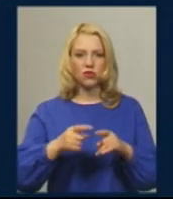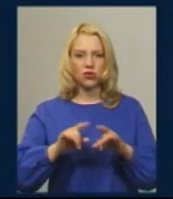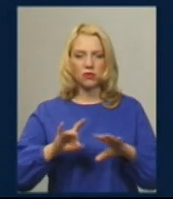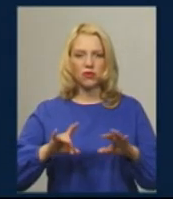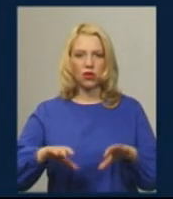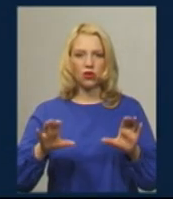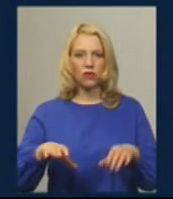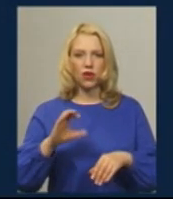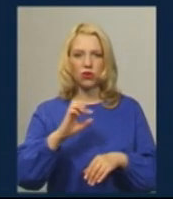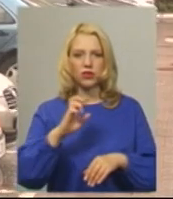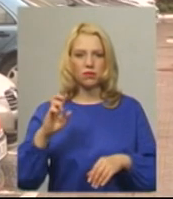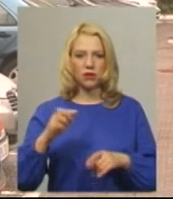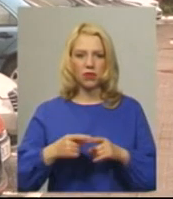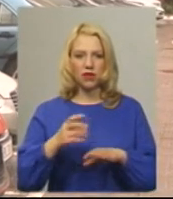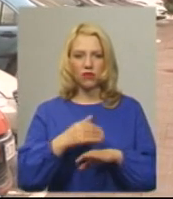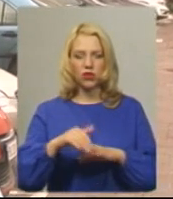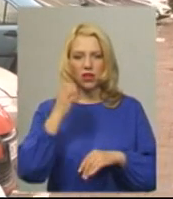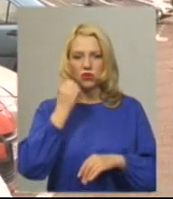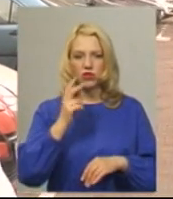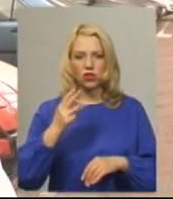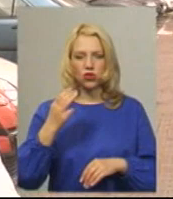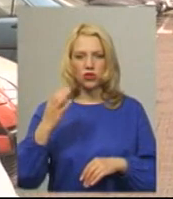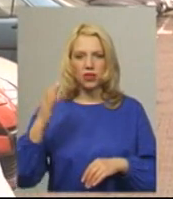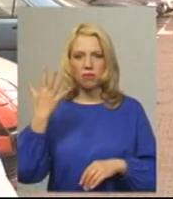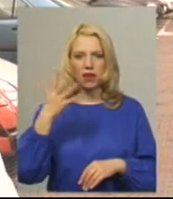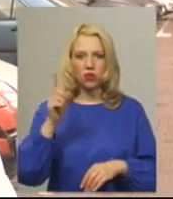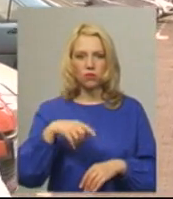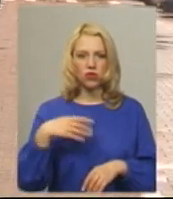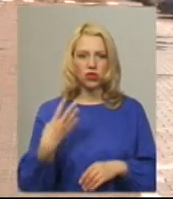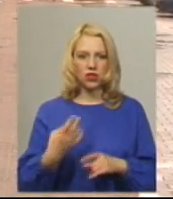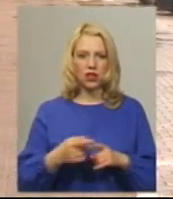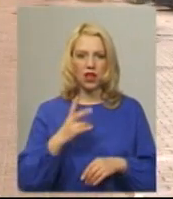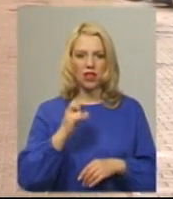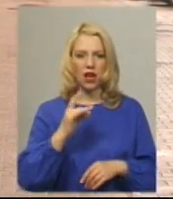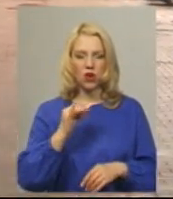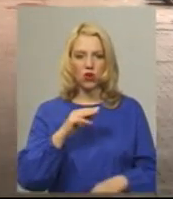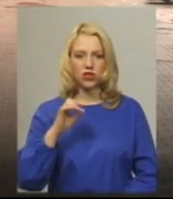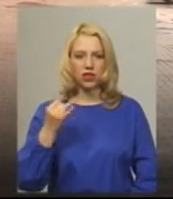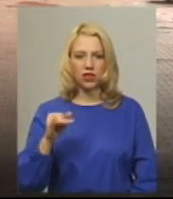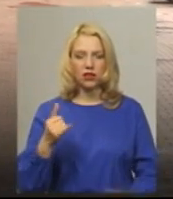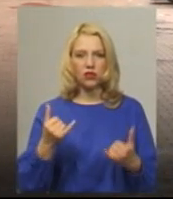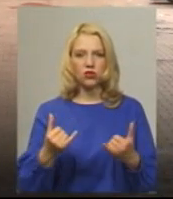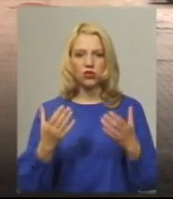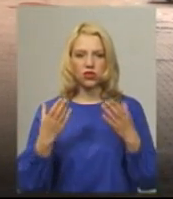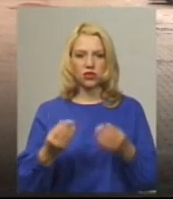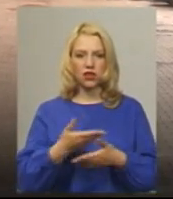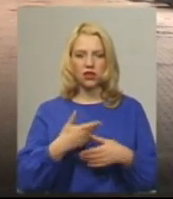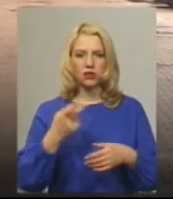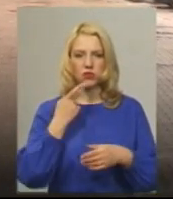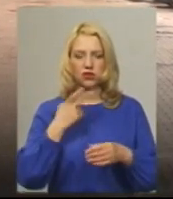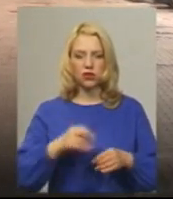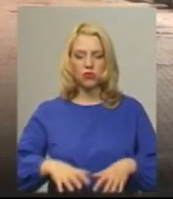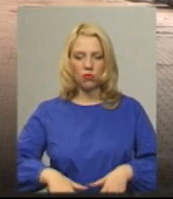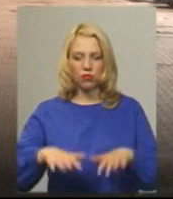голова ОСББ будинків на вулиці Старокостянтинівське шосе 5,4 Володимир Нарожний. На сьогоднішній день нас постійно підтоплює.